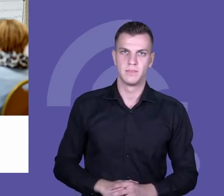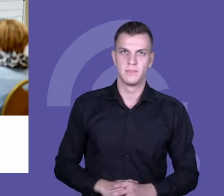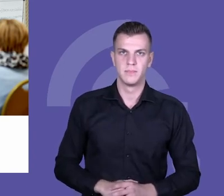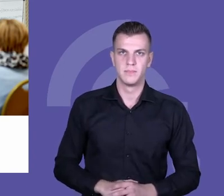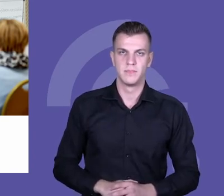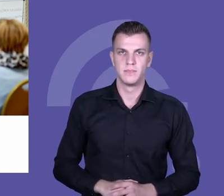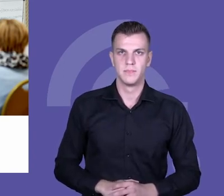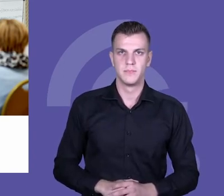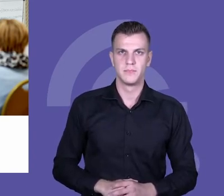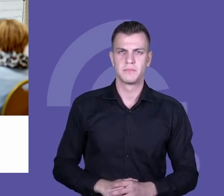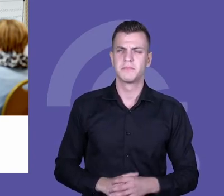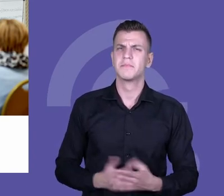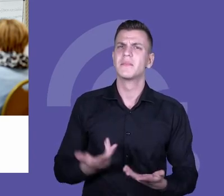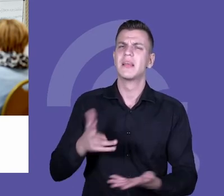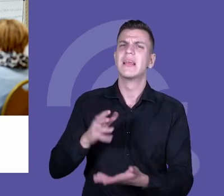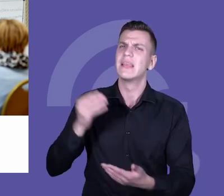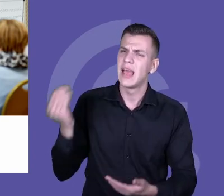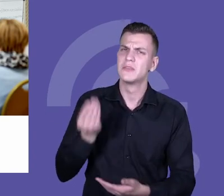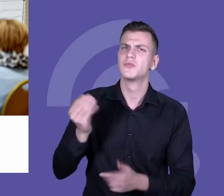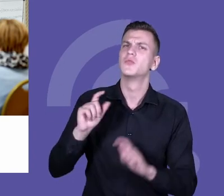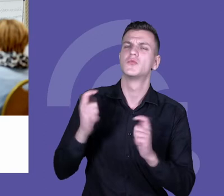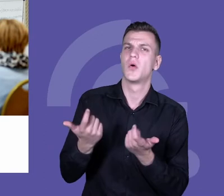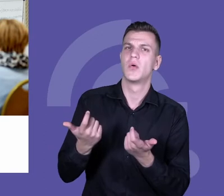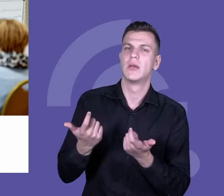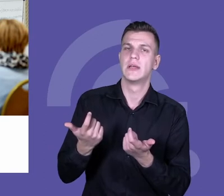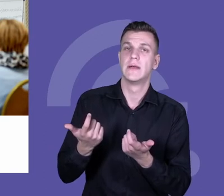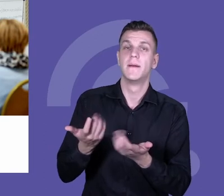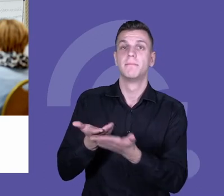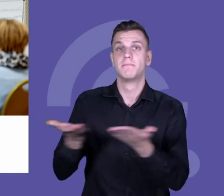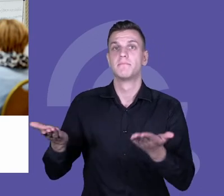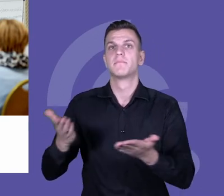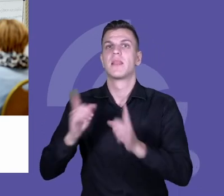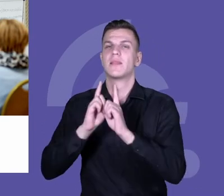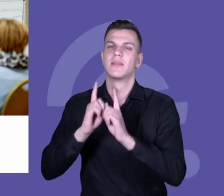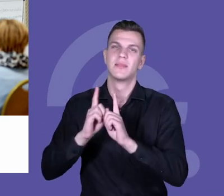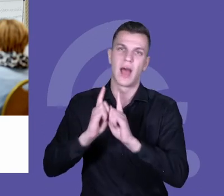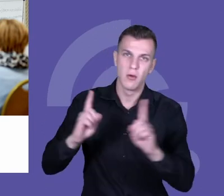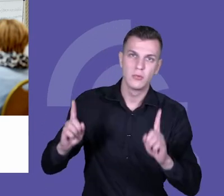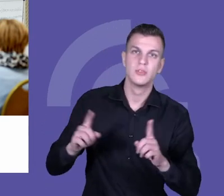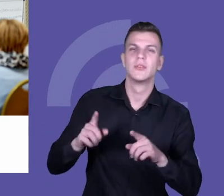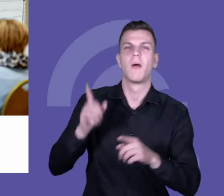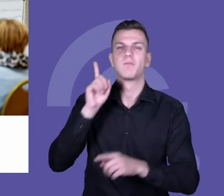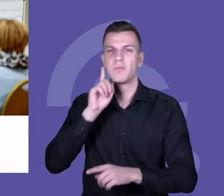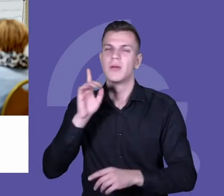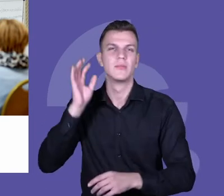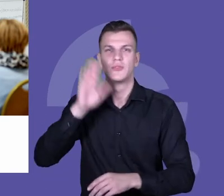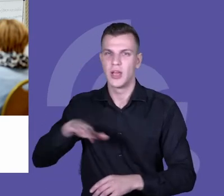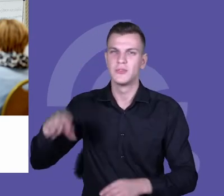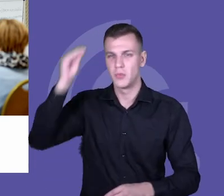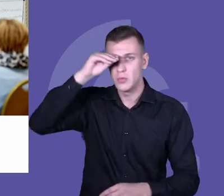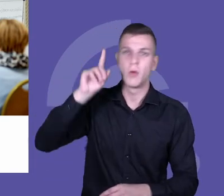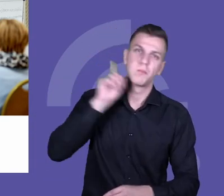Kolejne cechy szkoły dla innowatora to też to, żeby uczniowie i uczennice czuli się w szkole bezpiecznie, żeby wszystkie osoby, które są w szkole,